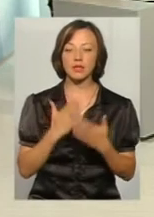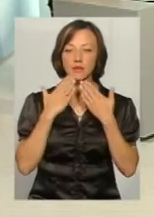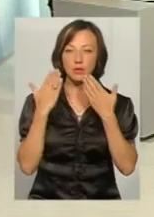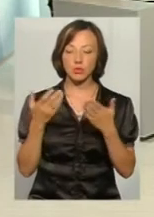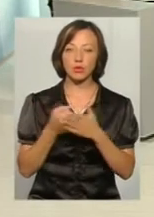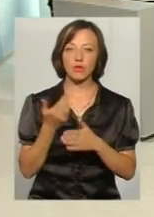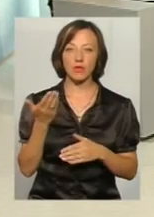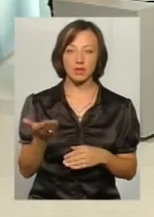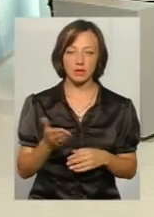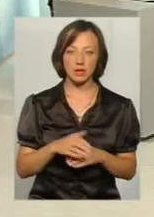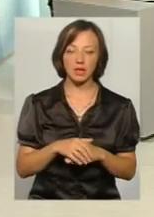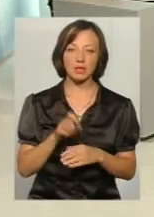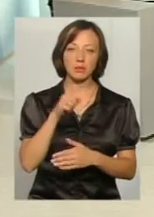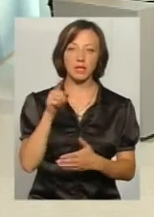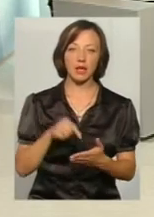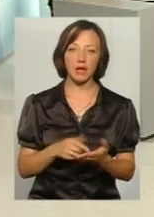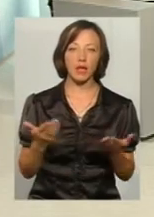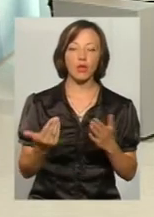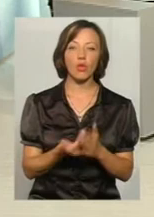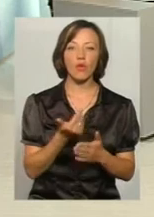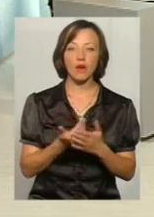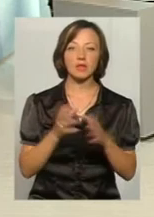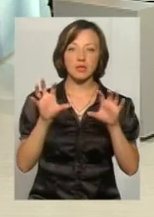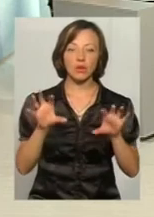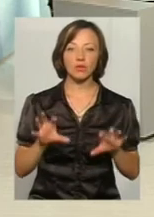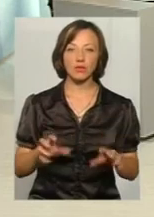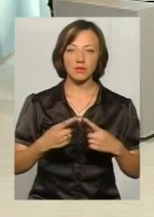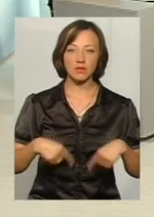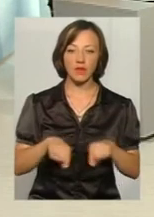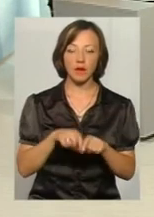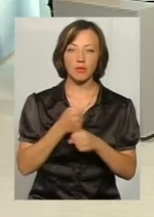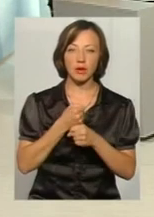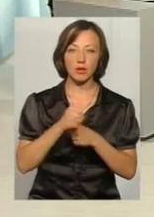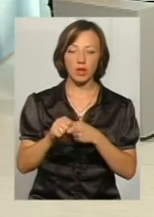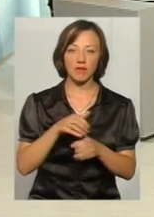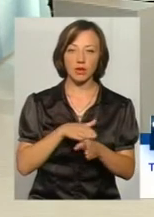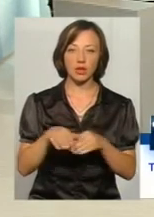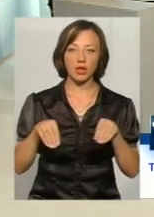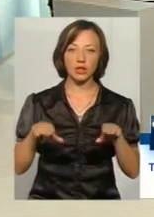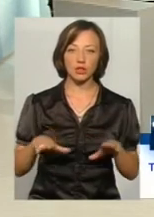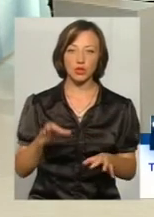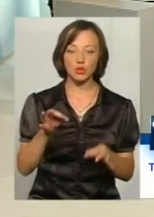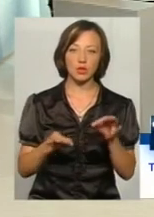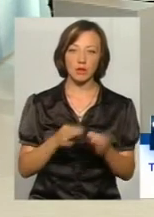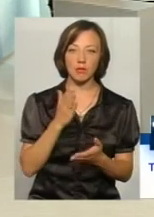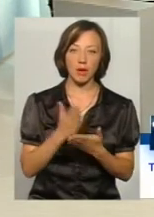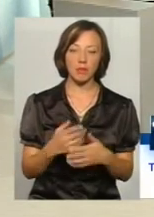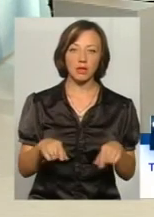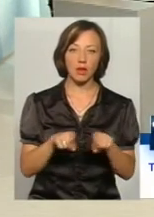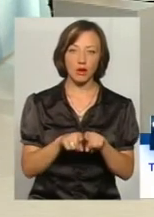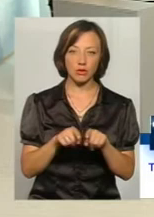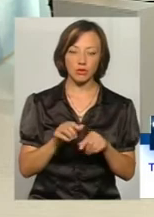з питанням звернутися, все ж таки, які новації законодавства у сфері примусового виконання рішень судів маємо також